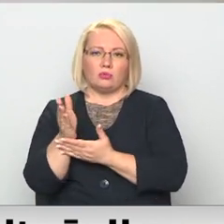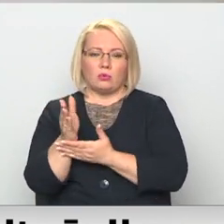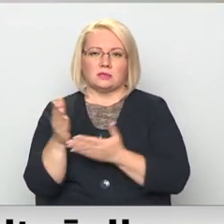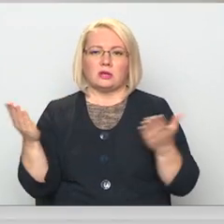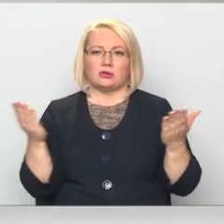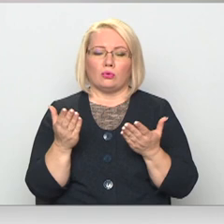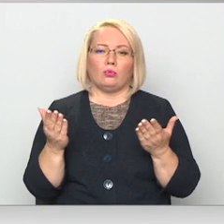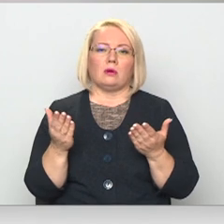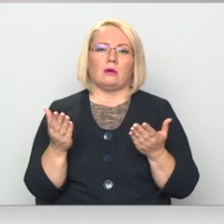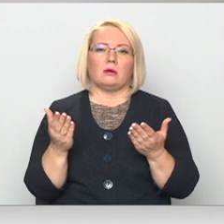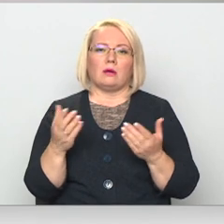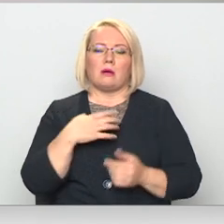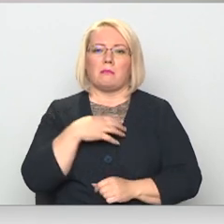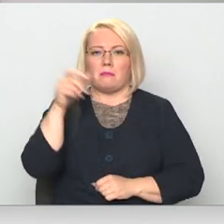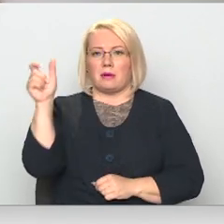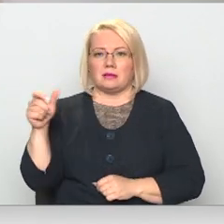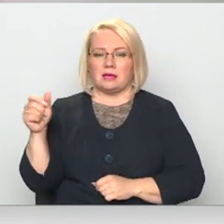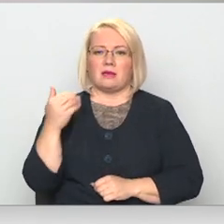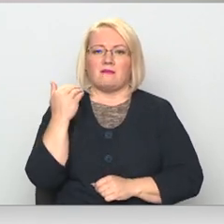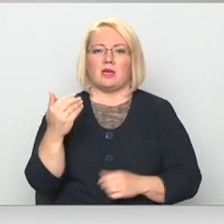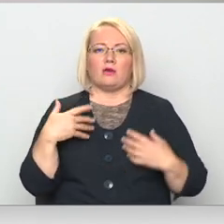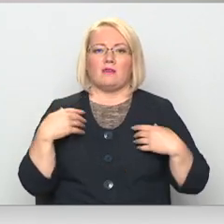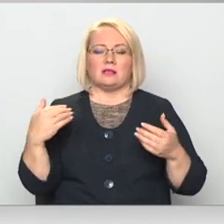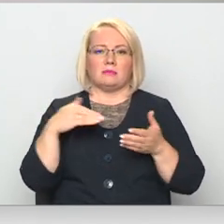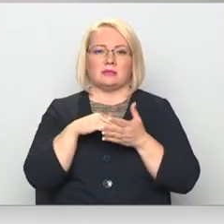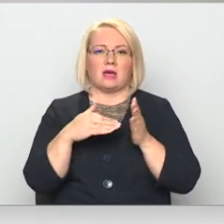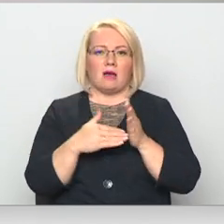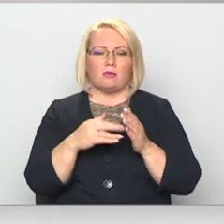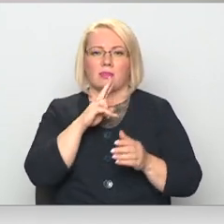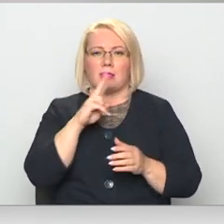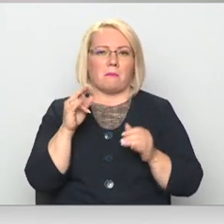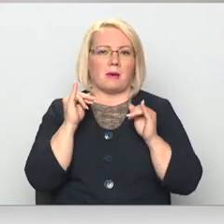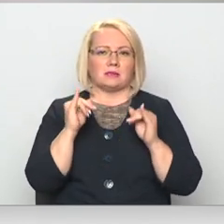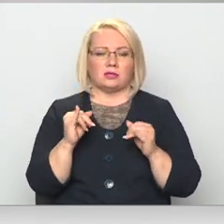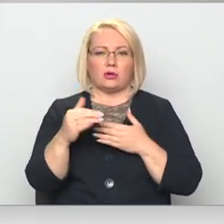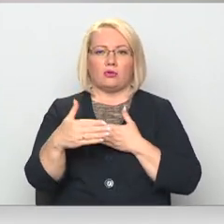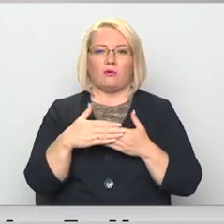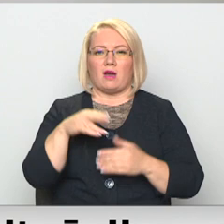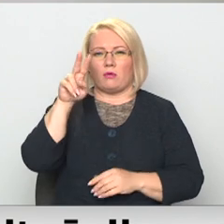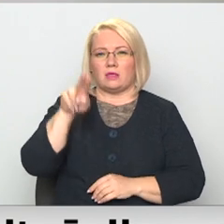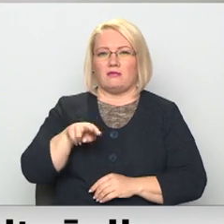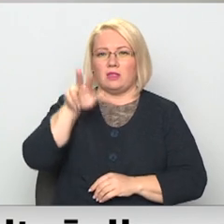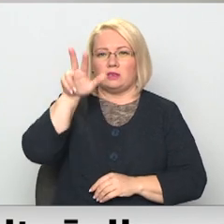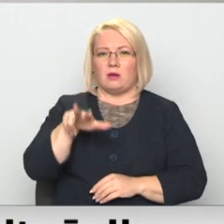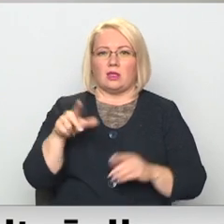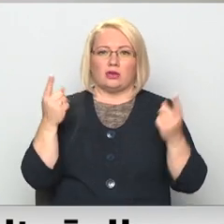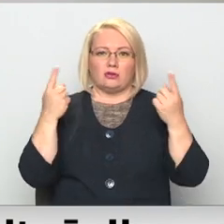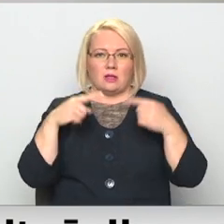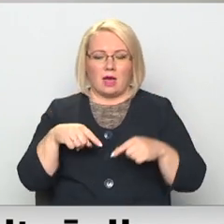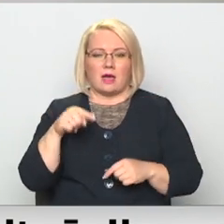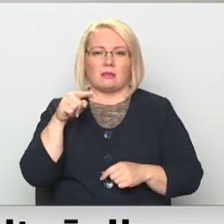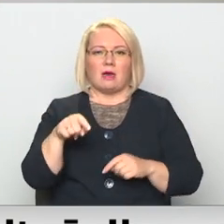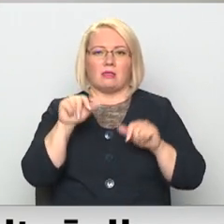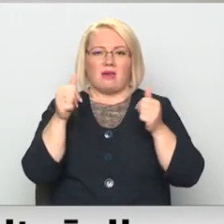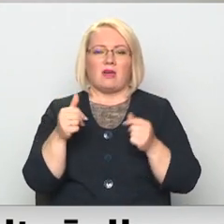pacienti, ja viņu veselības stāvoklis nedraud pasliktināties tuvāko divi, trīs mēnešu laikā, tad šāda veida